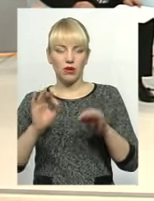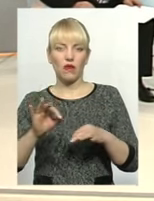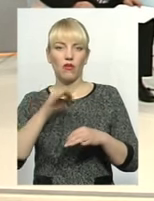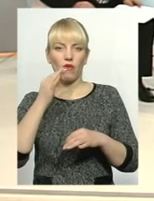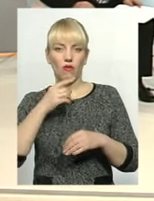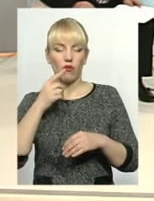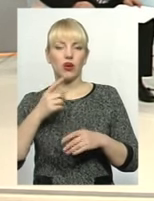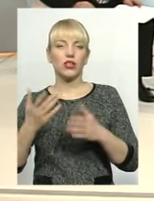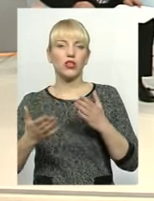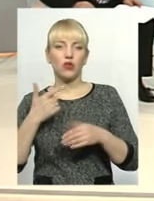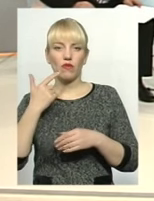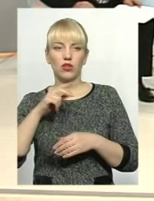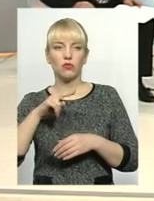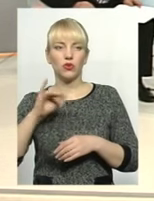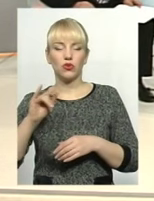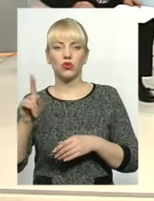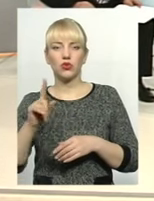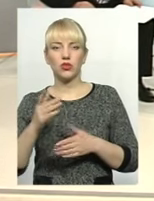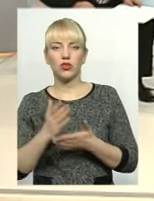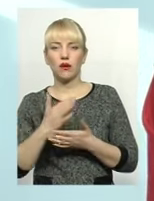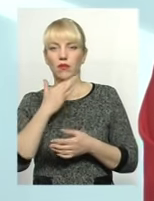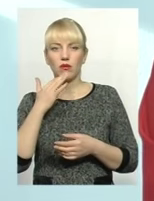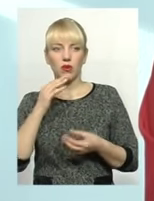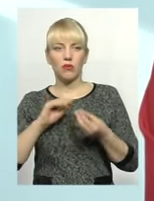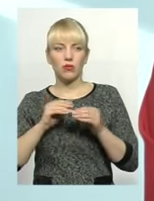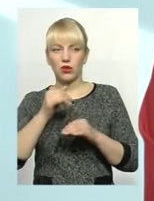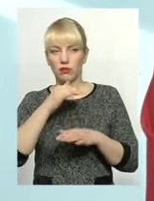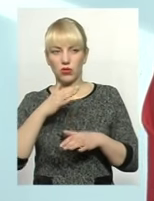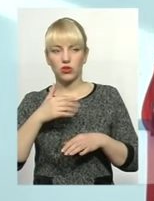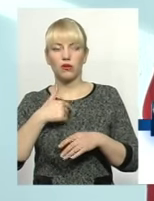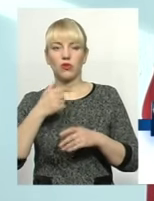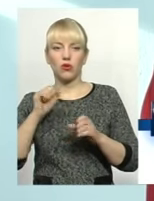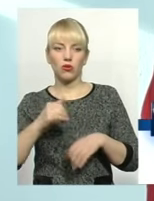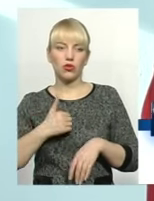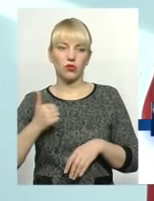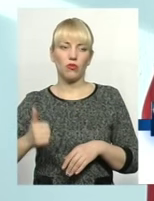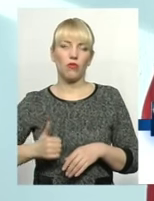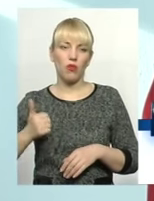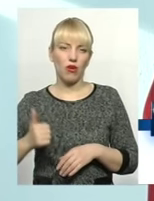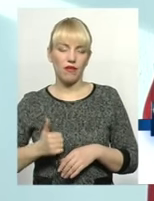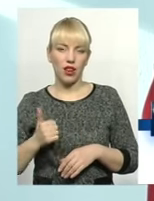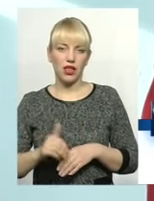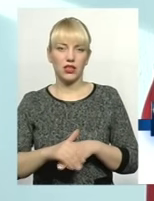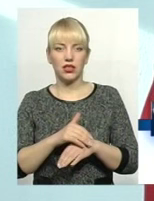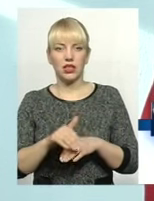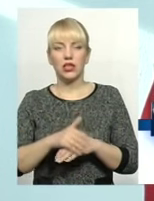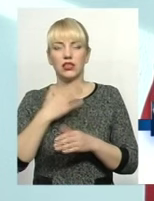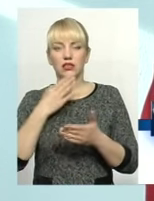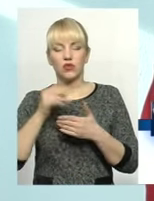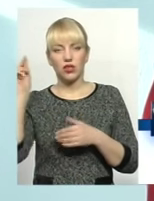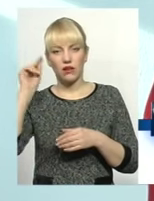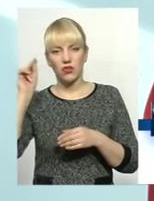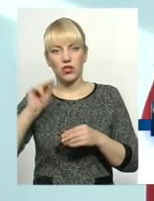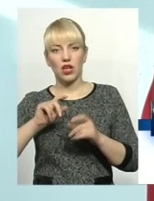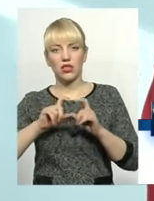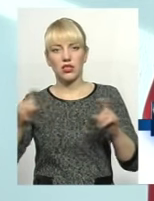профтехосвіту, що лише існують проблеми, ми не можемо. Нам хочеться і похвалити і себе, і похвалити наші навчальні заклади,